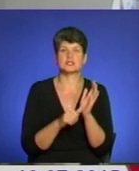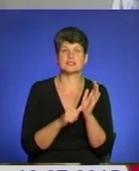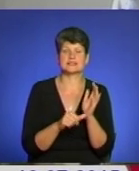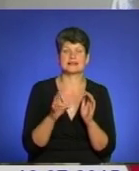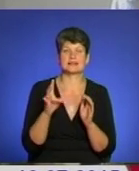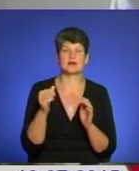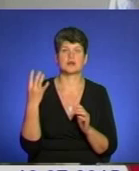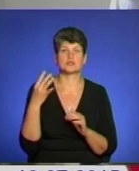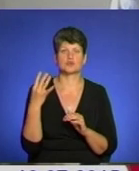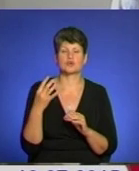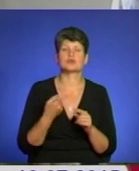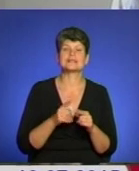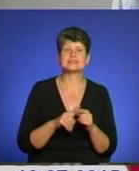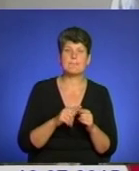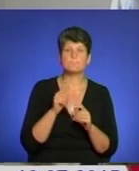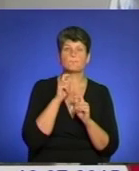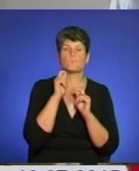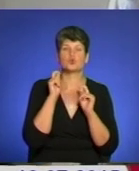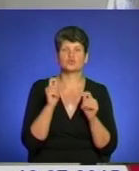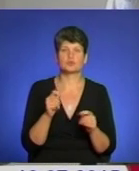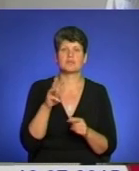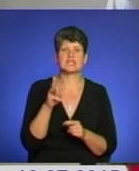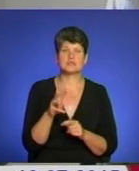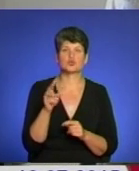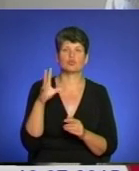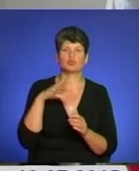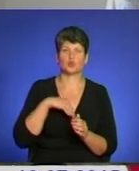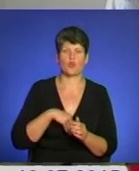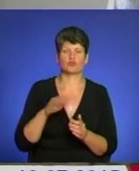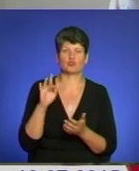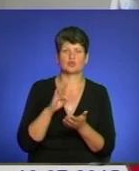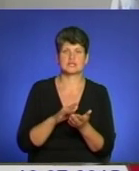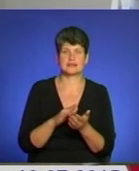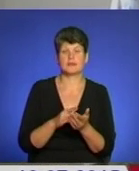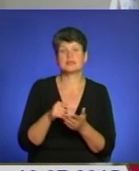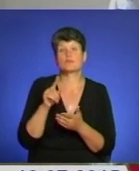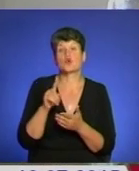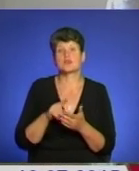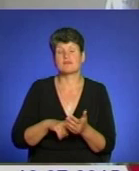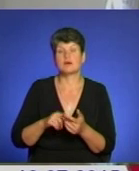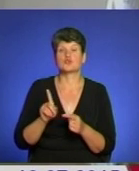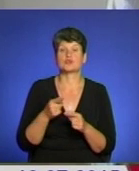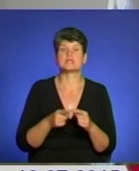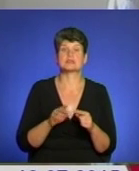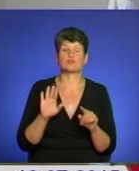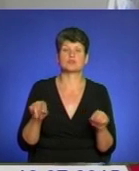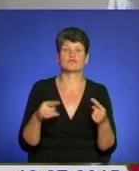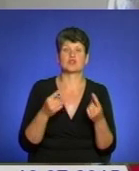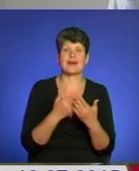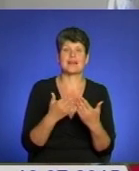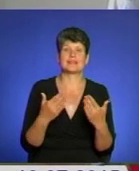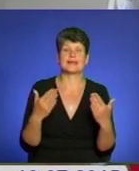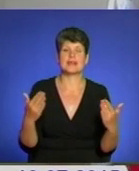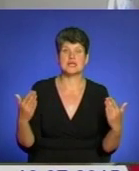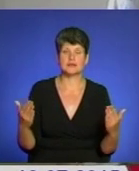40 см. Це такий подарунок Марійському духовному центрі. І так сподіваємося, що це буде створена галерея, яка